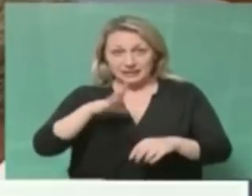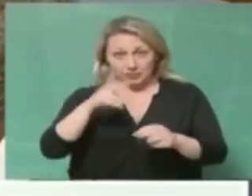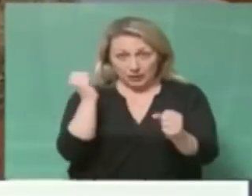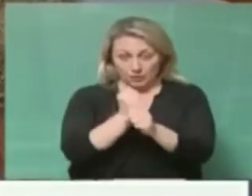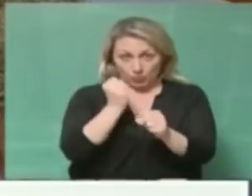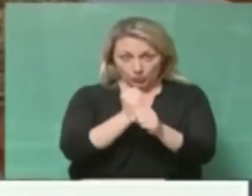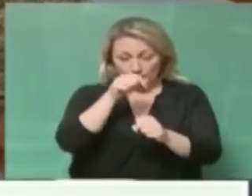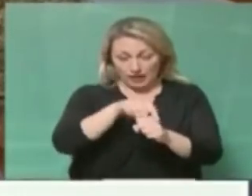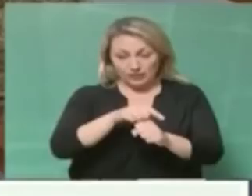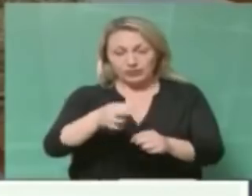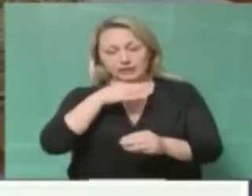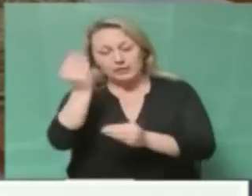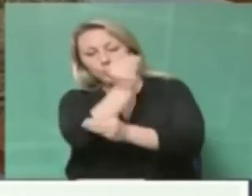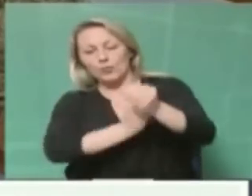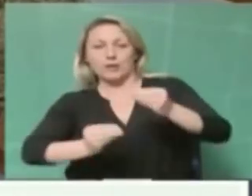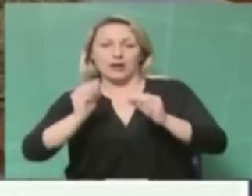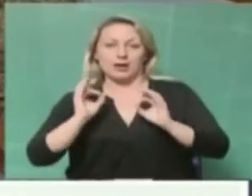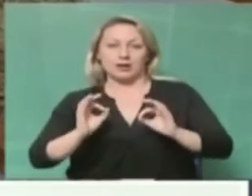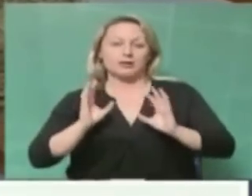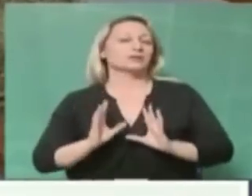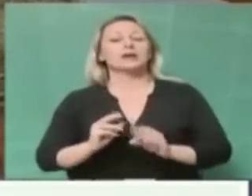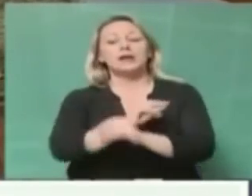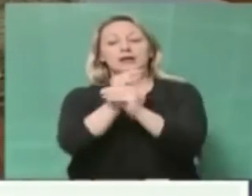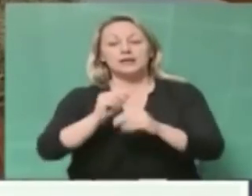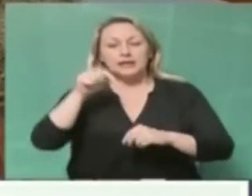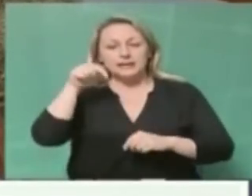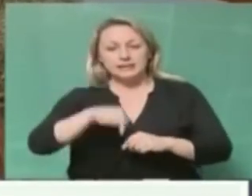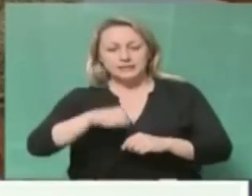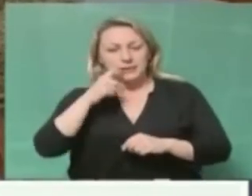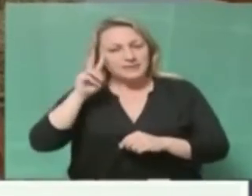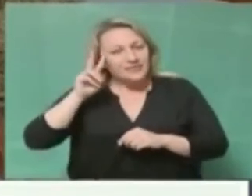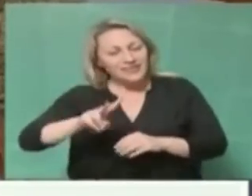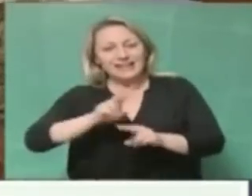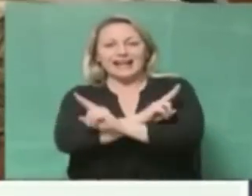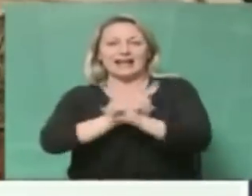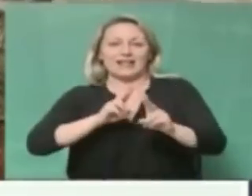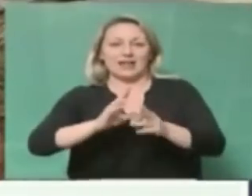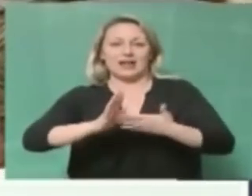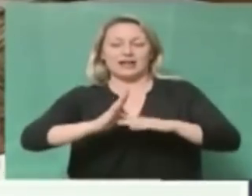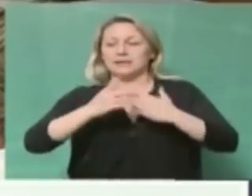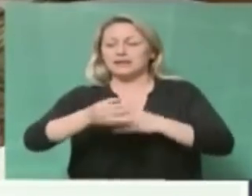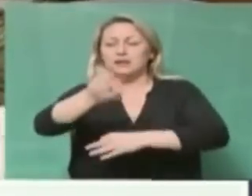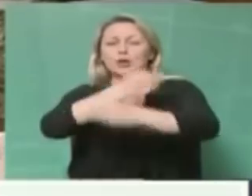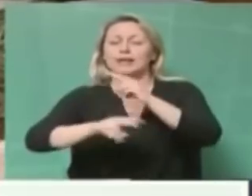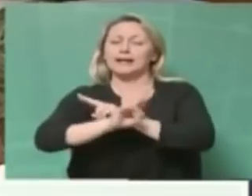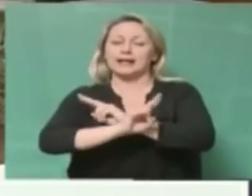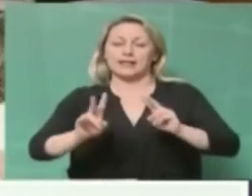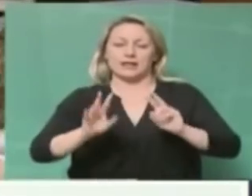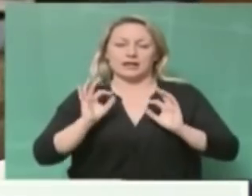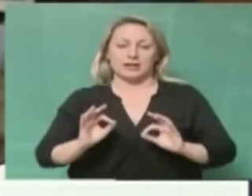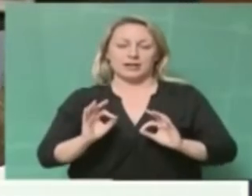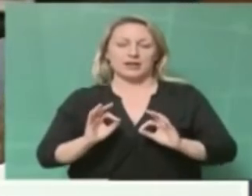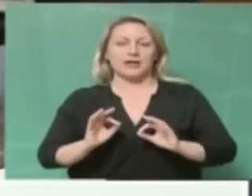τον οποίο να απασχολούμε. Φτάσαμε σήμερα εδώ στο να ομολογείτε τουλάχιστον από τις υπηρεσίες και τα λοιπά και το λέω αυτό